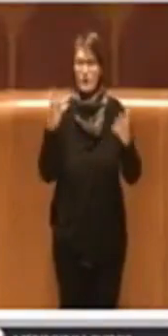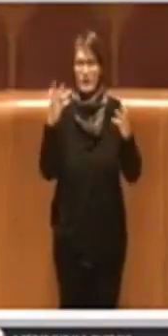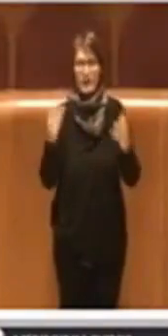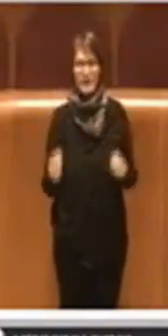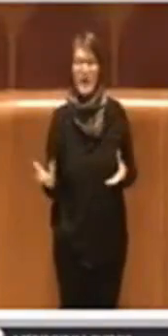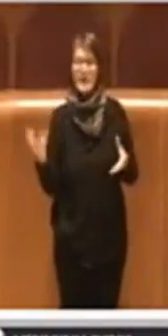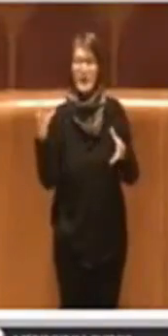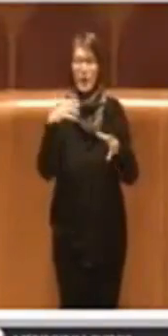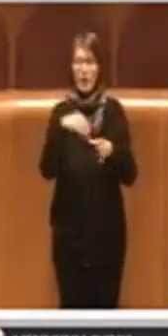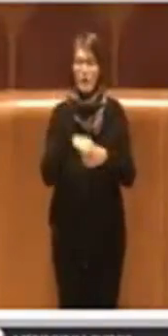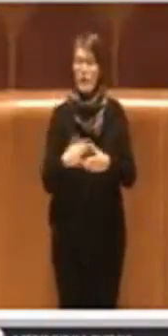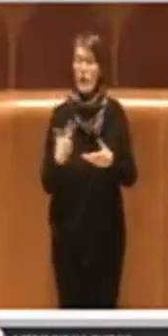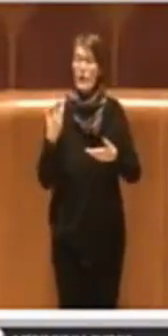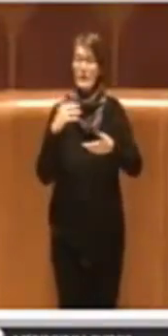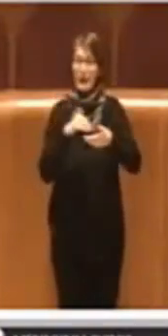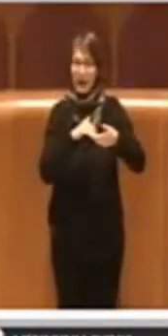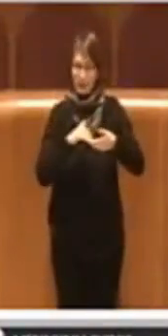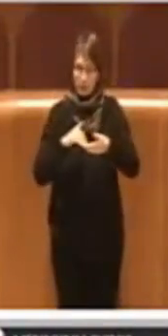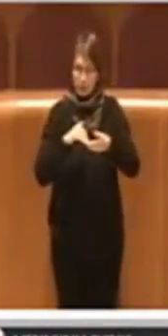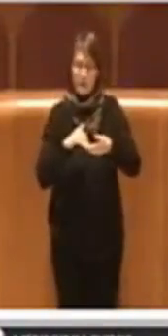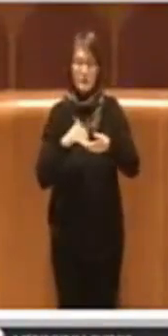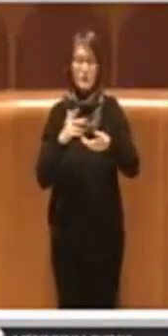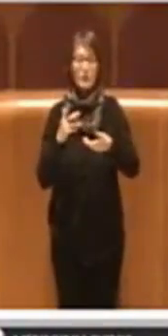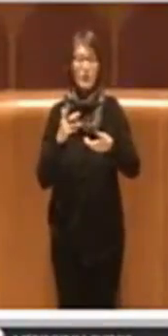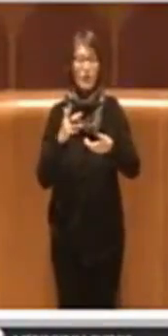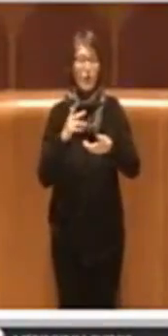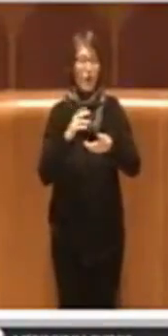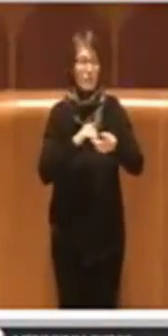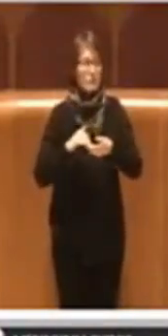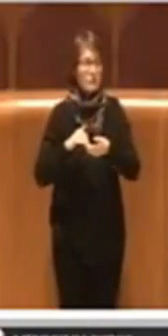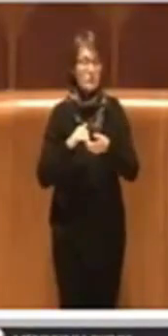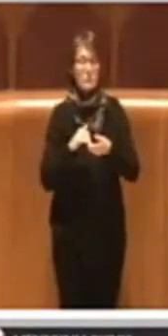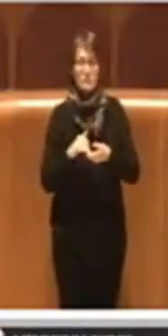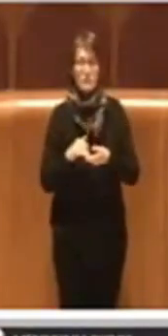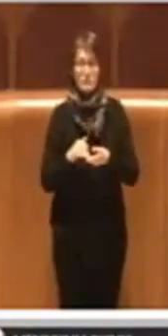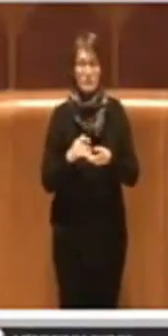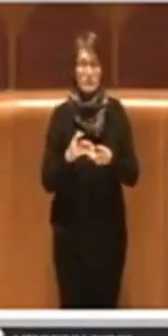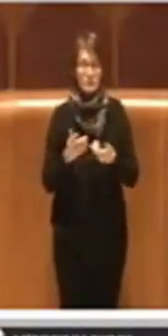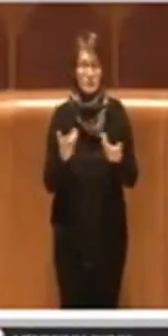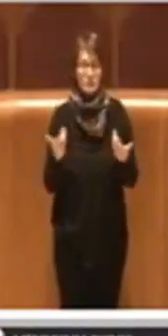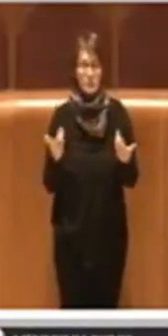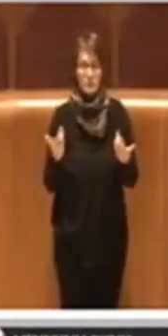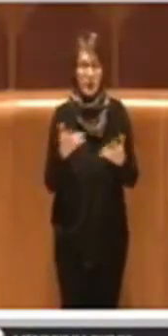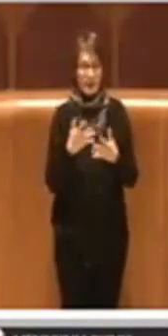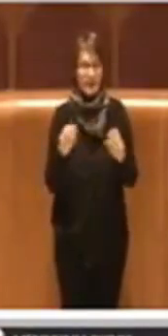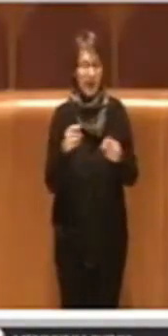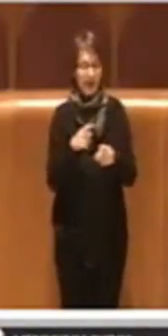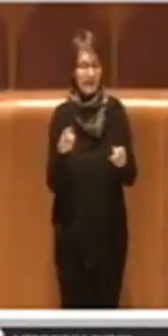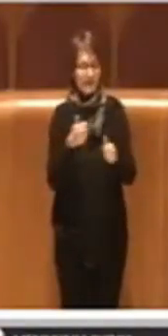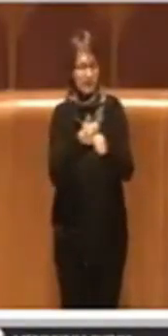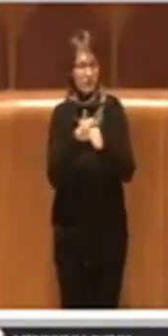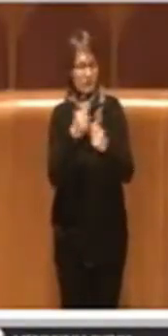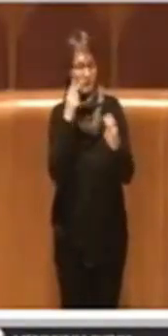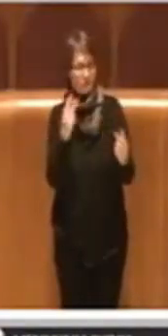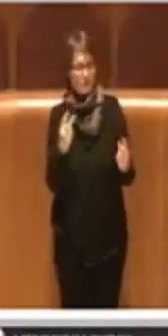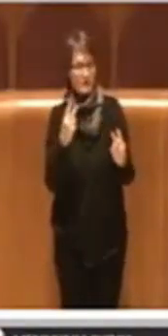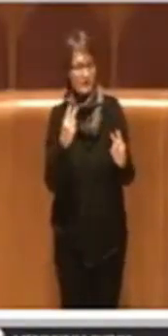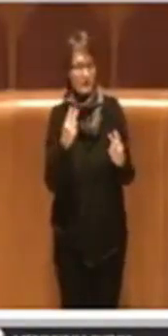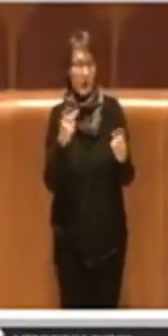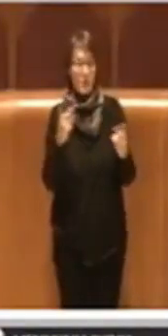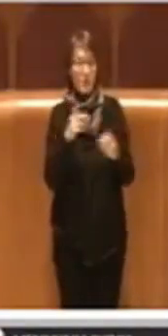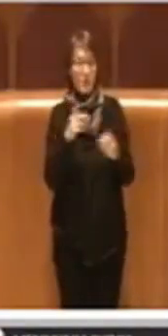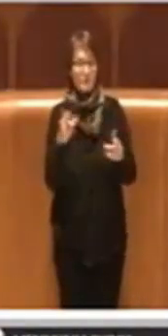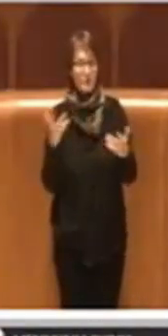tante associazioni che comunque hanno la chiesa di lì, tante associazioni che ci stanno ascoltando che sono entusiaste